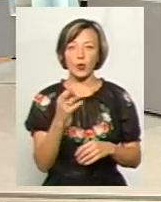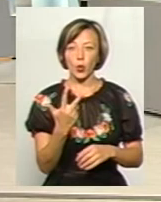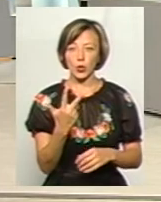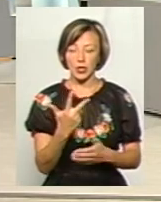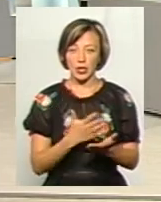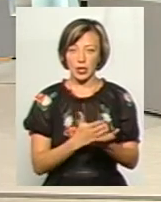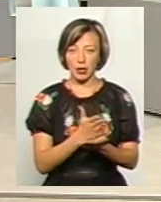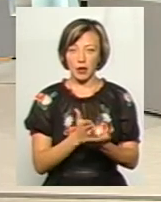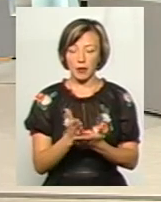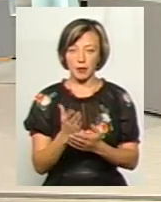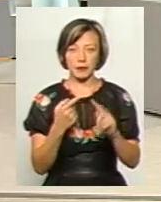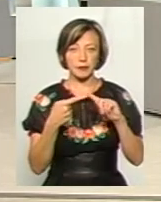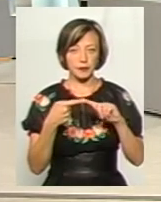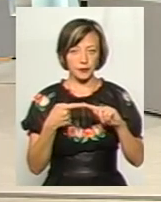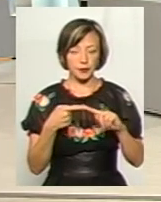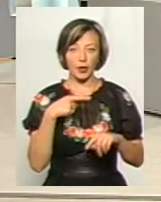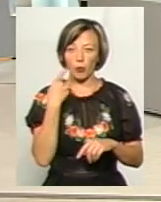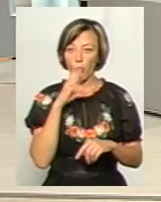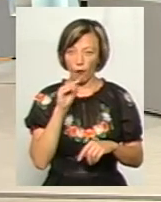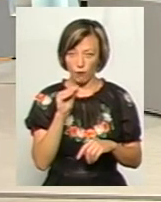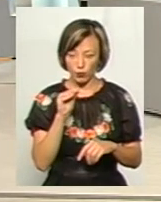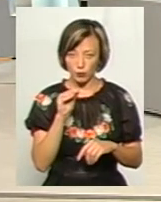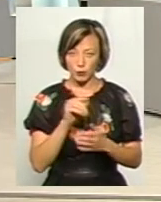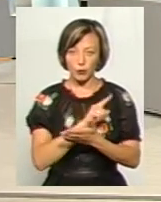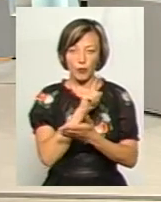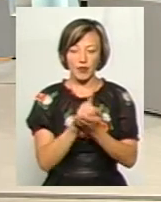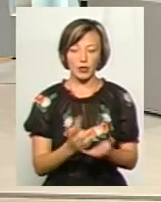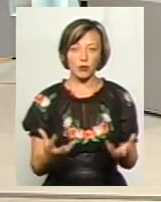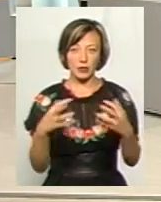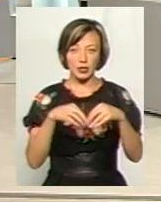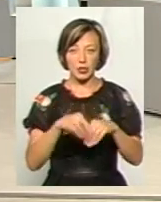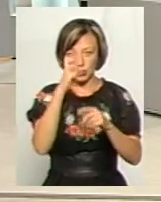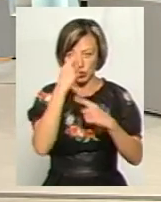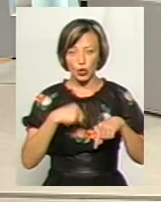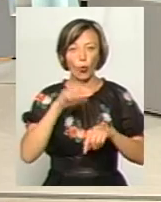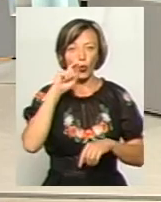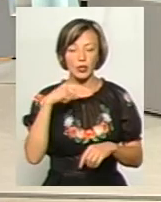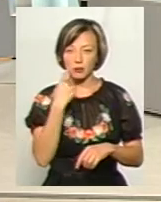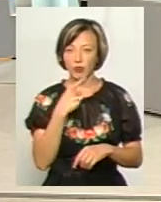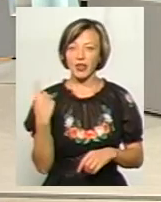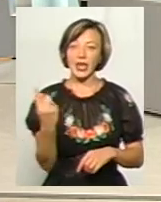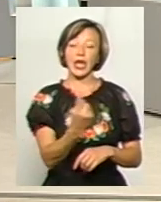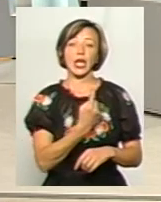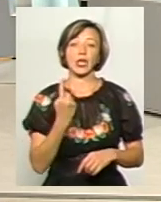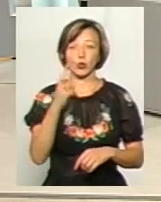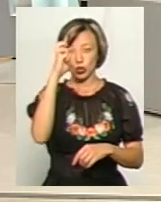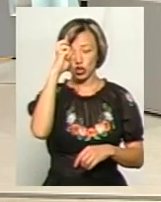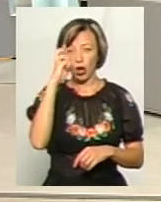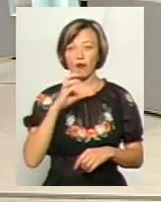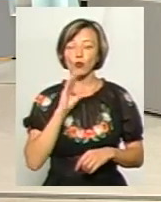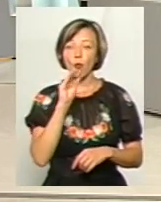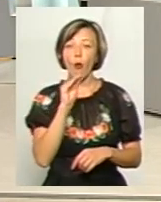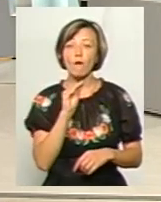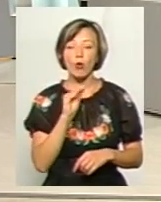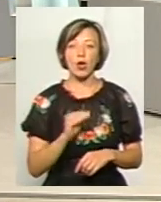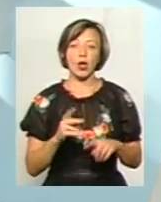як на мене, насамперед. Це про мову, яка повинна об'єднати державу, українську мову, єдину державну мову. Це про